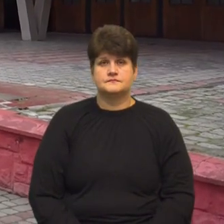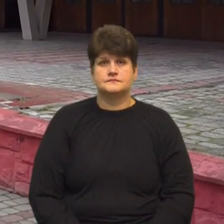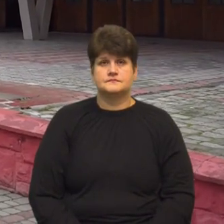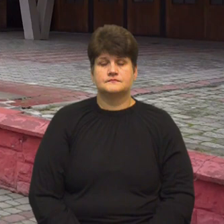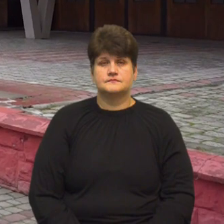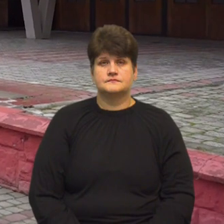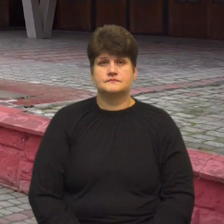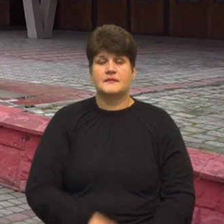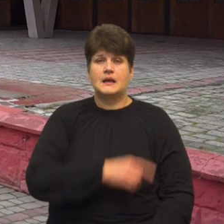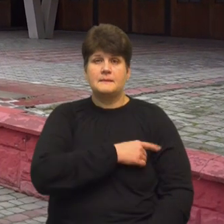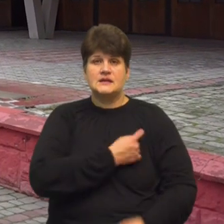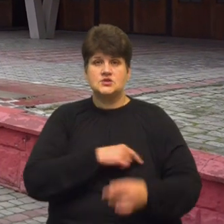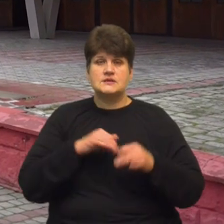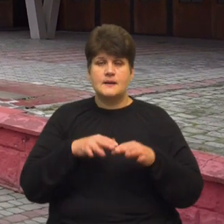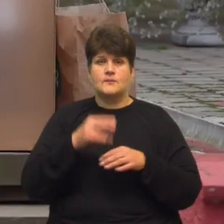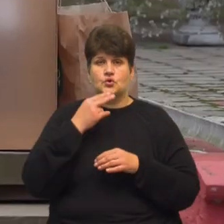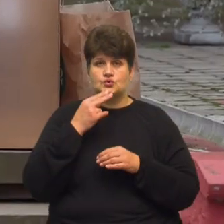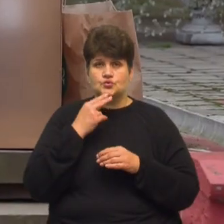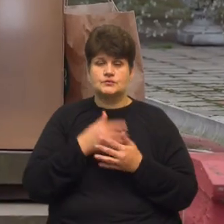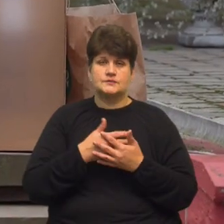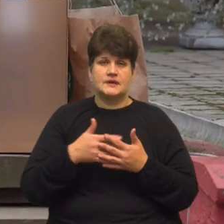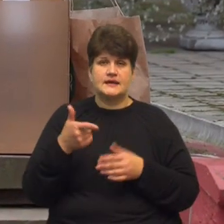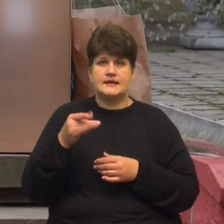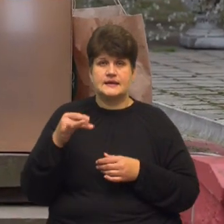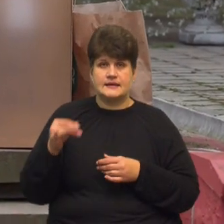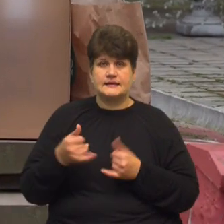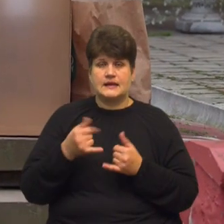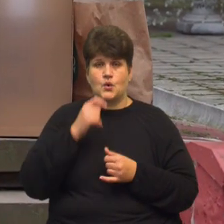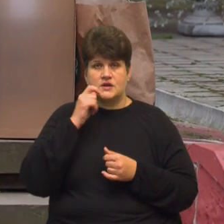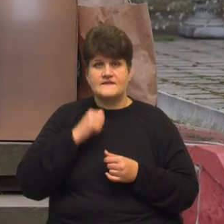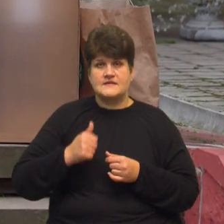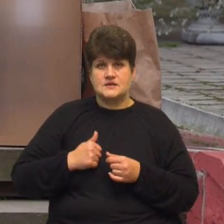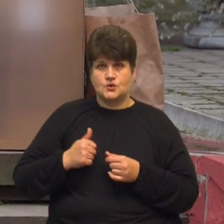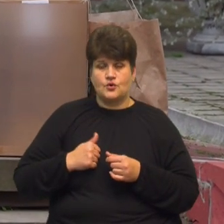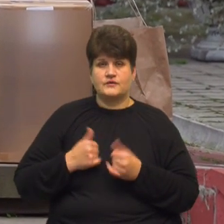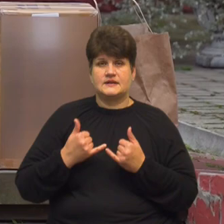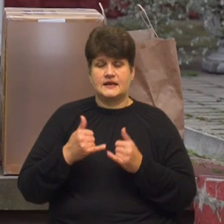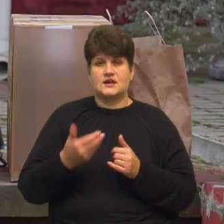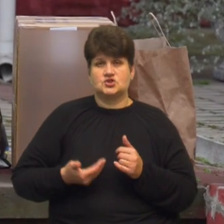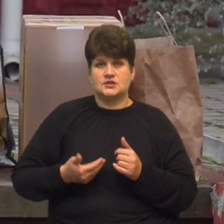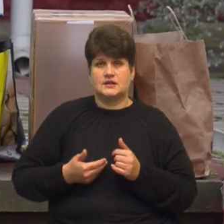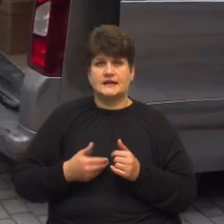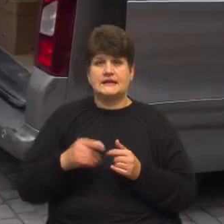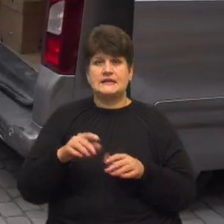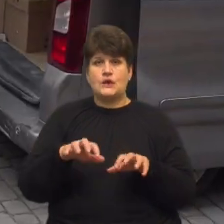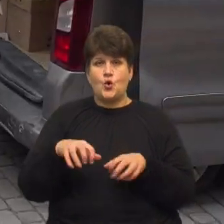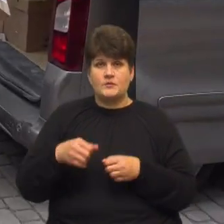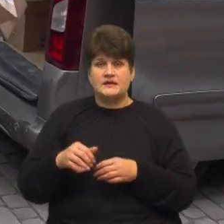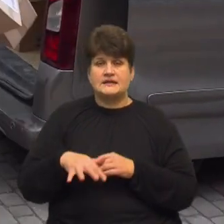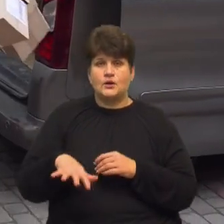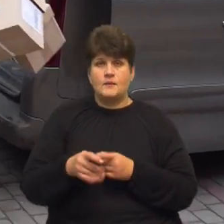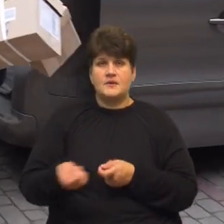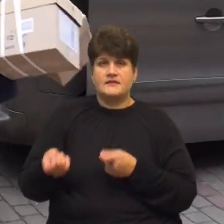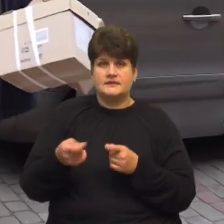Медичні засоби, продукти, засоби гігієни для українських військових та для жителів деокупованих територій привезли до